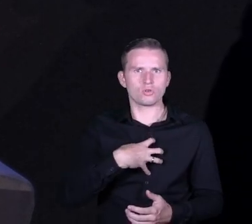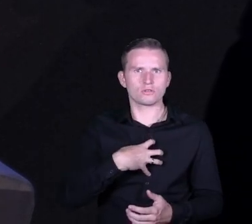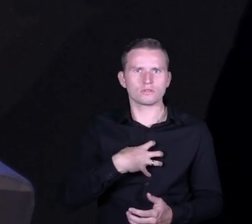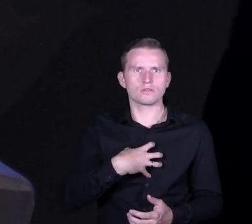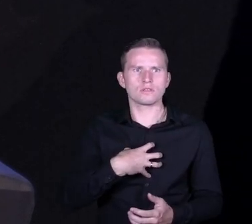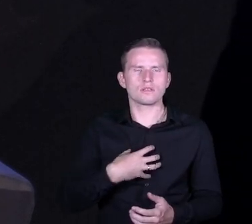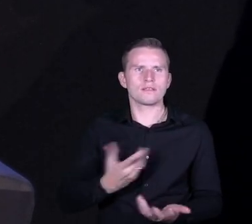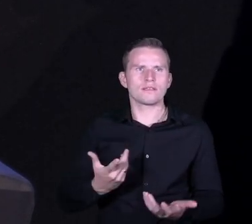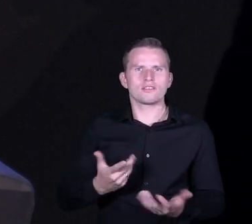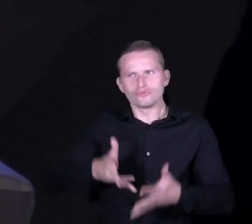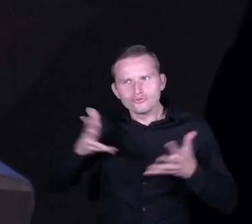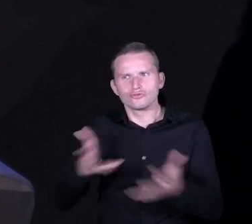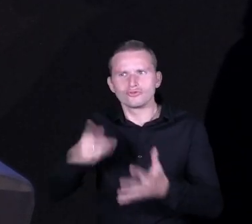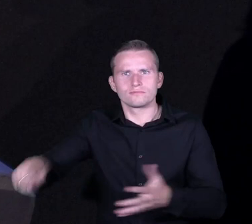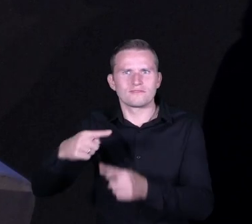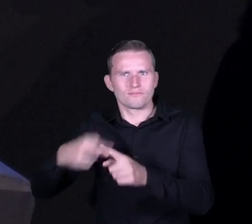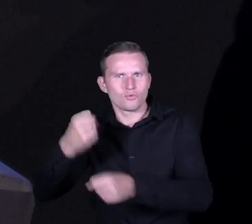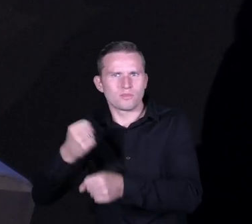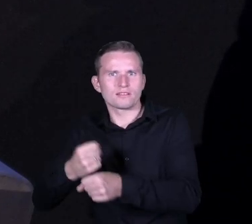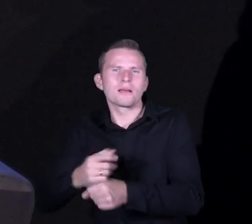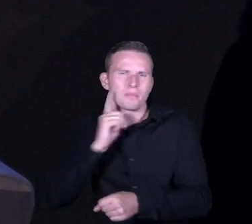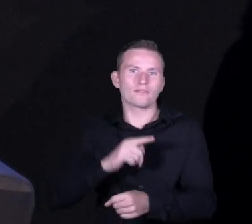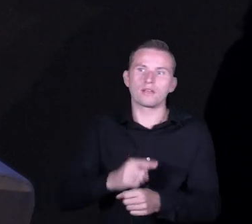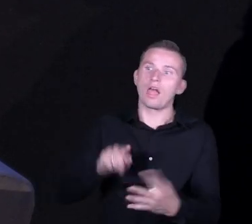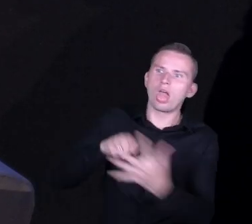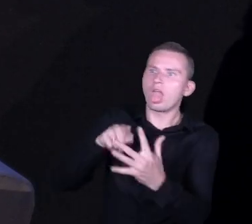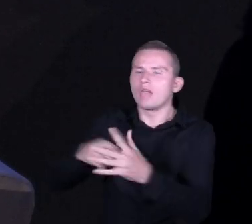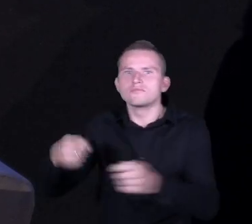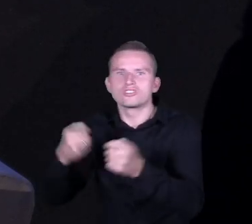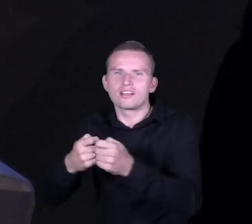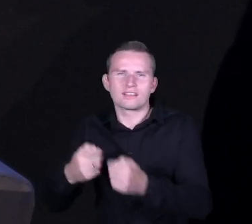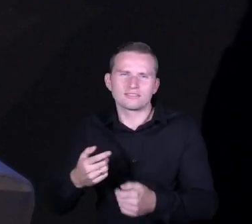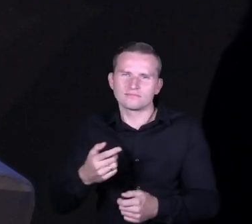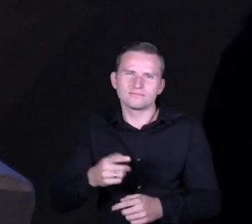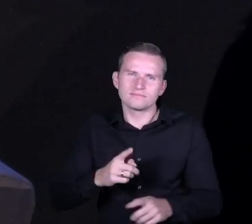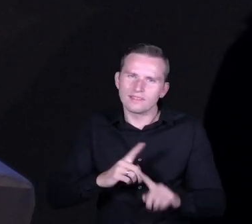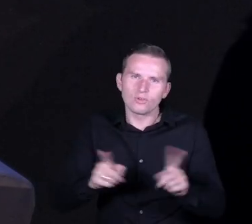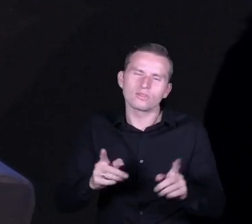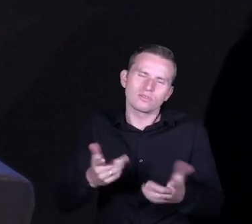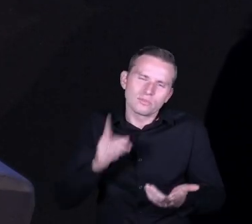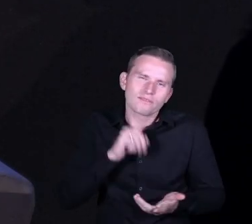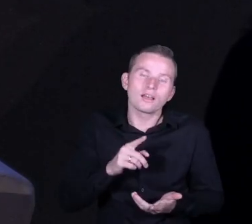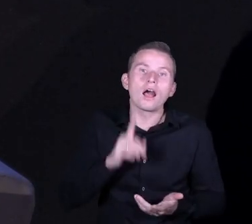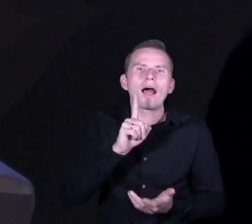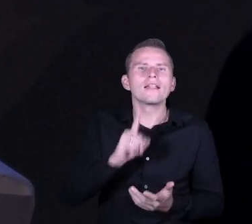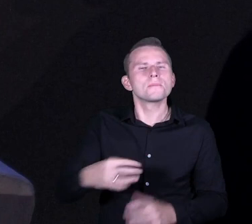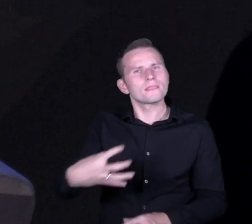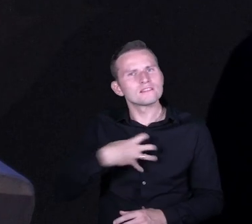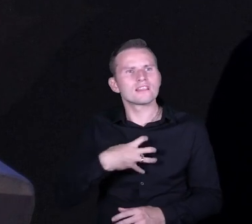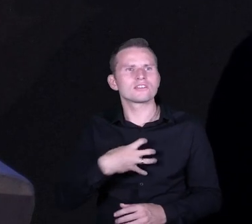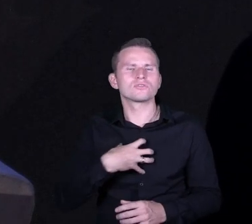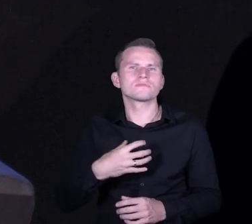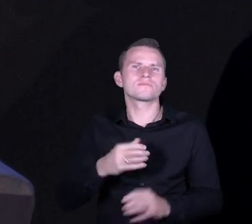bo mówiliśmy o tym, żeby nie przeszkadzać, to jest to minimum, ale jakich może mieć sprzymierzeńców w szkole i też co może zrobić,